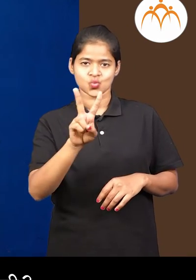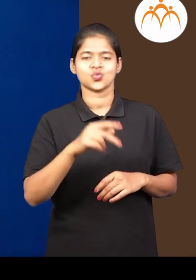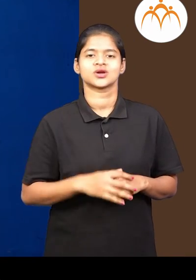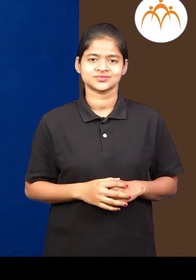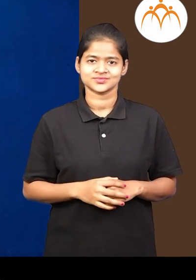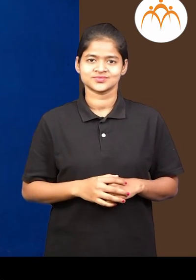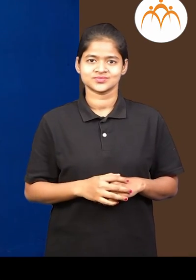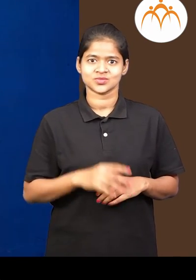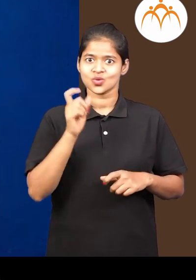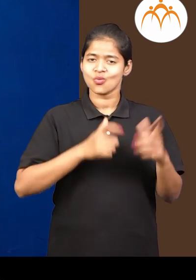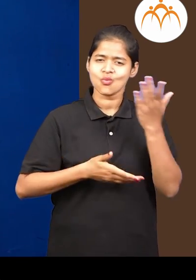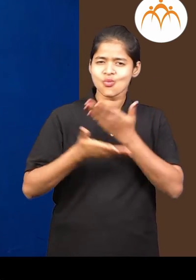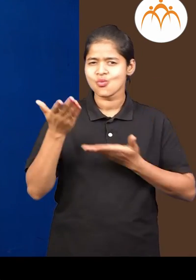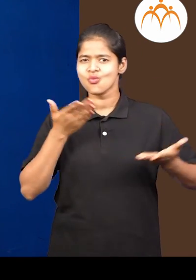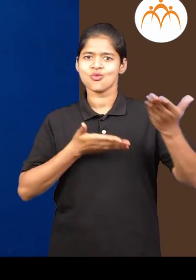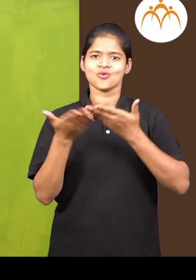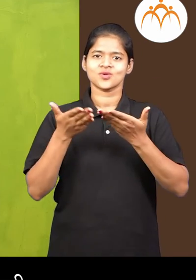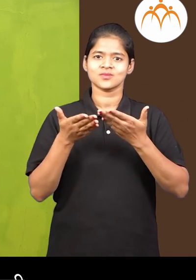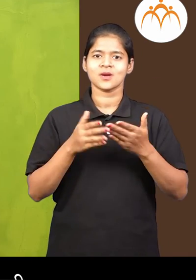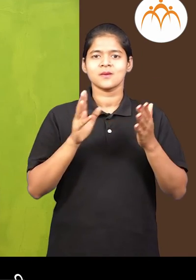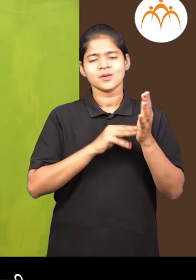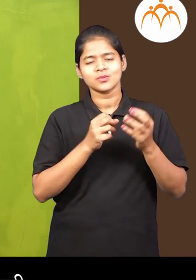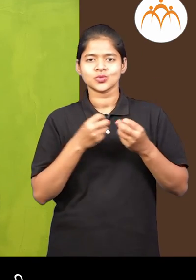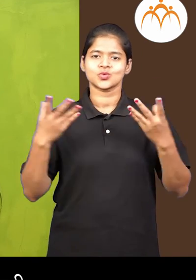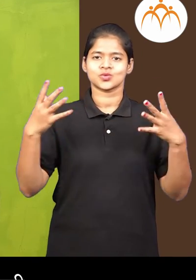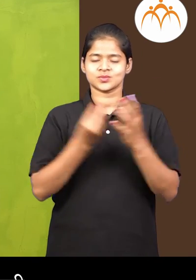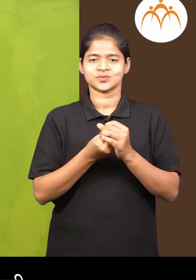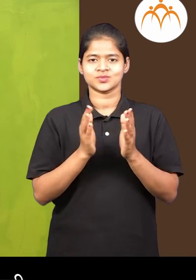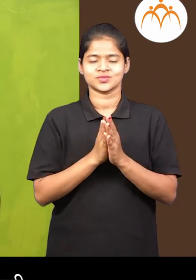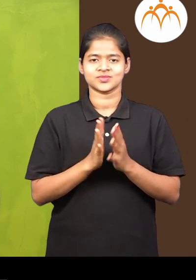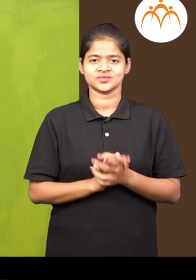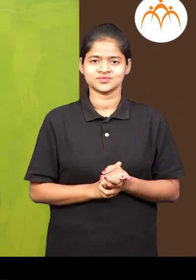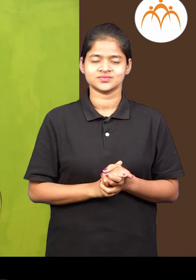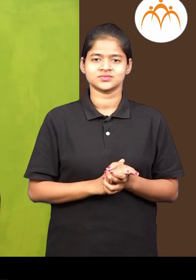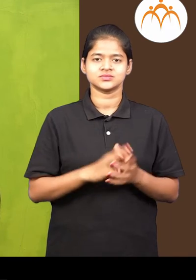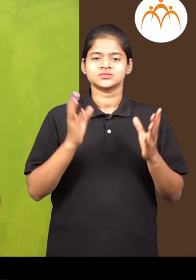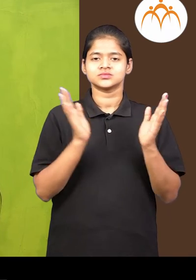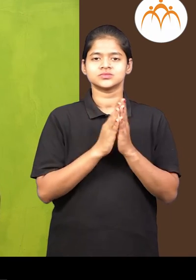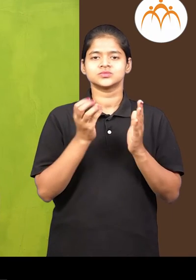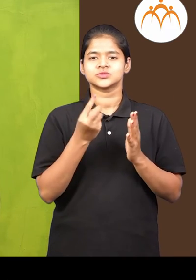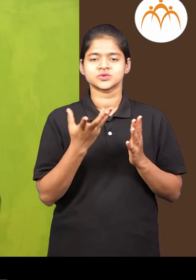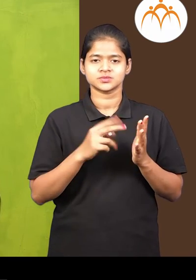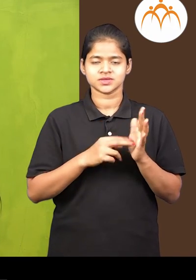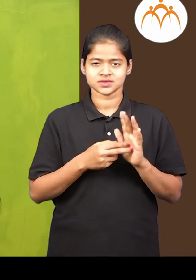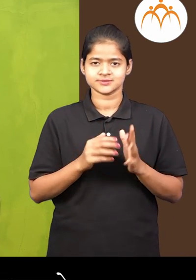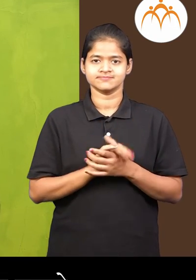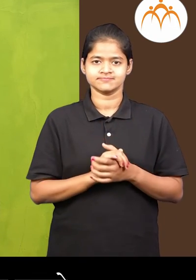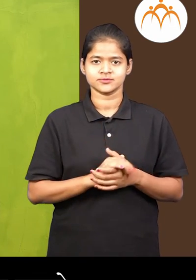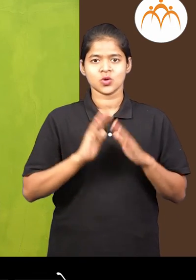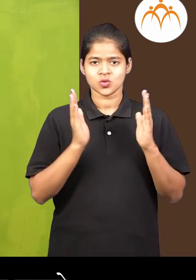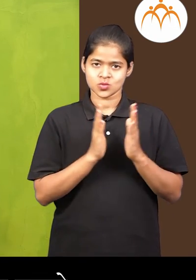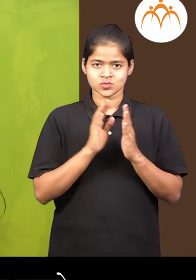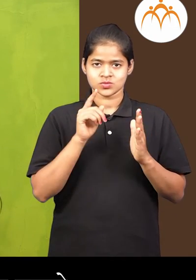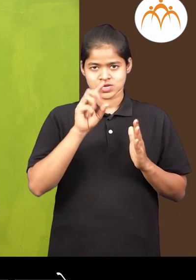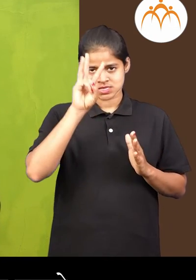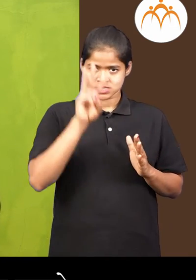आई किती मोठी संख्या है अगा संख्या किती ही अंक्य असली तरी एका वेली 2 कीमा 3 एक अंकी